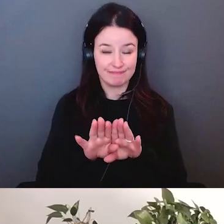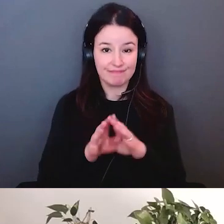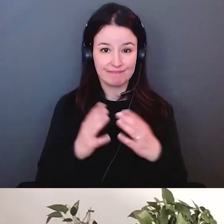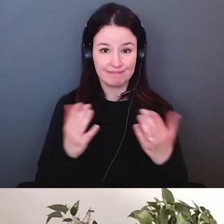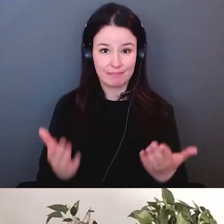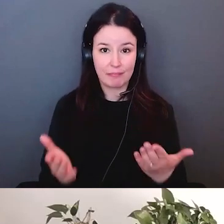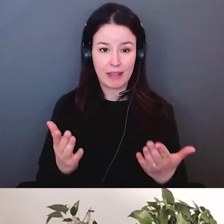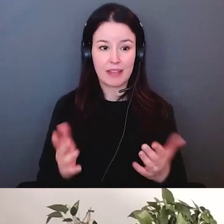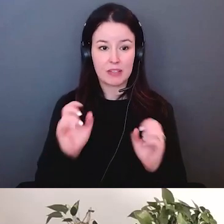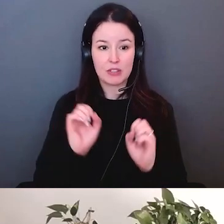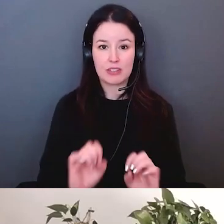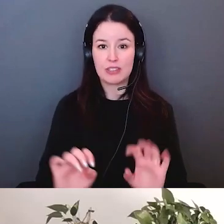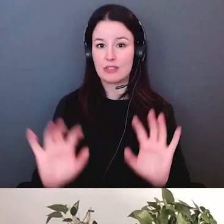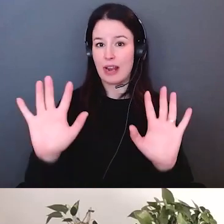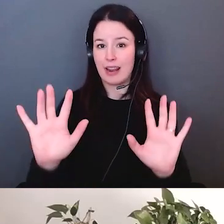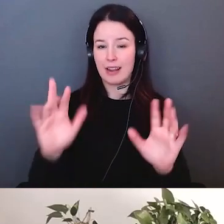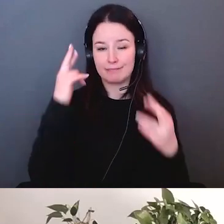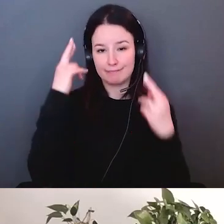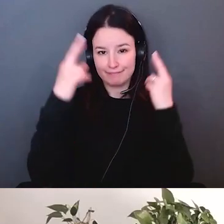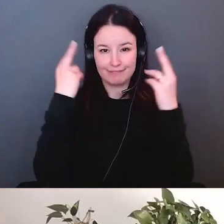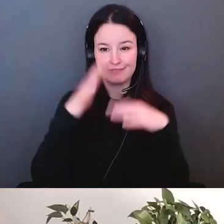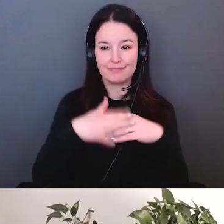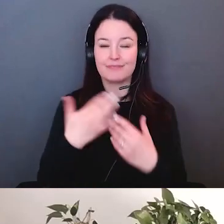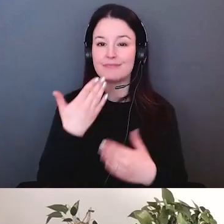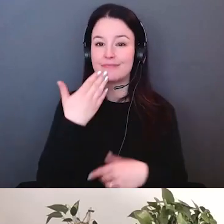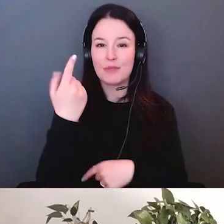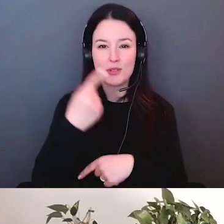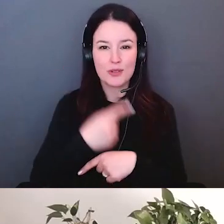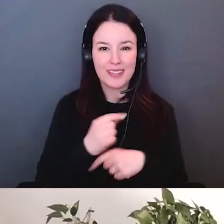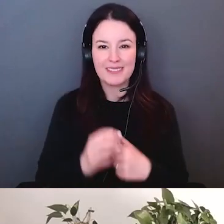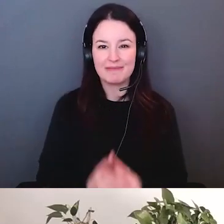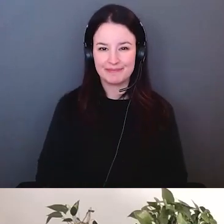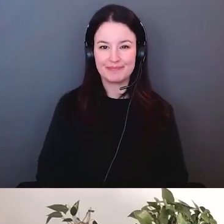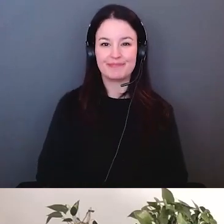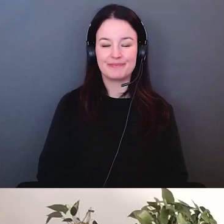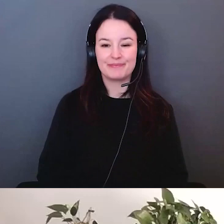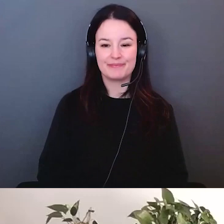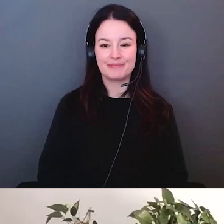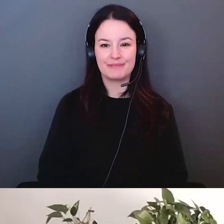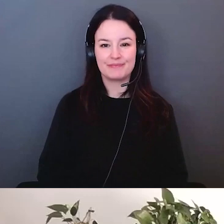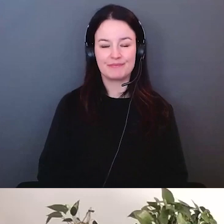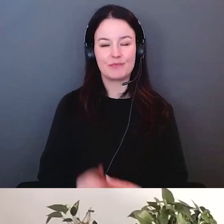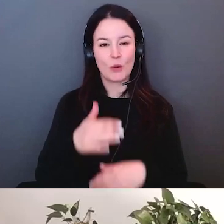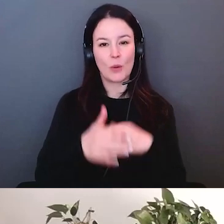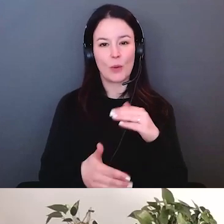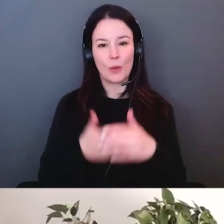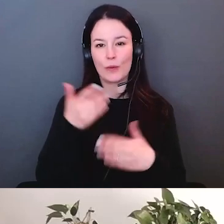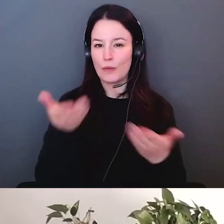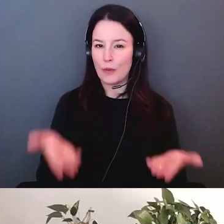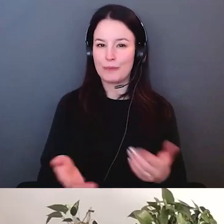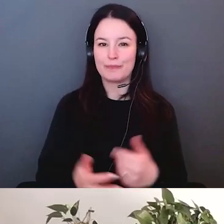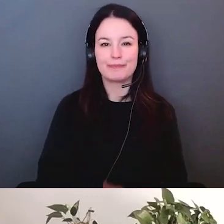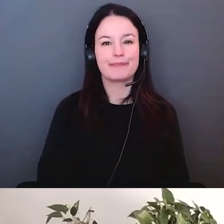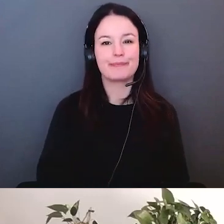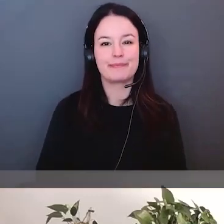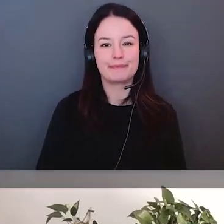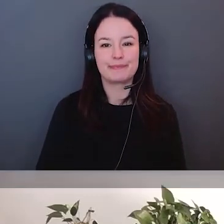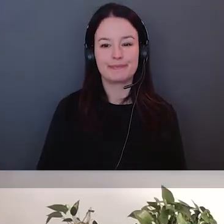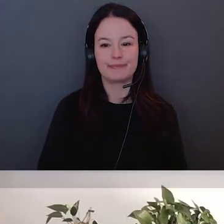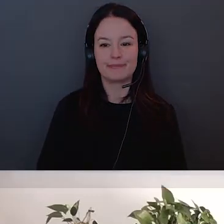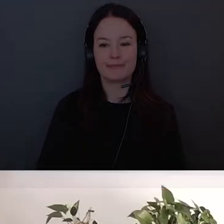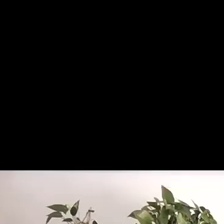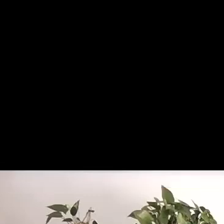chacun chacune et cet enseignement a été parmi les leçons